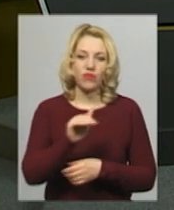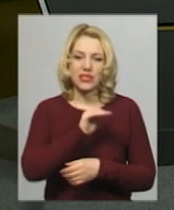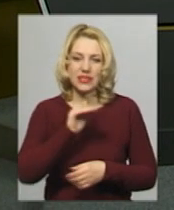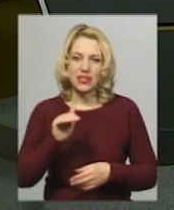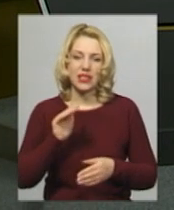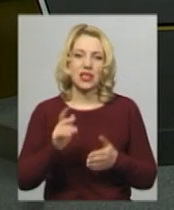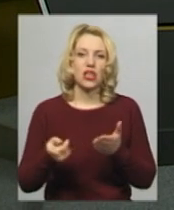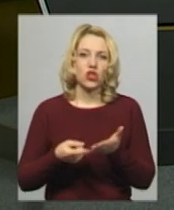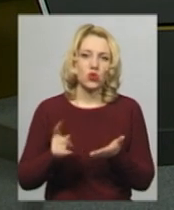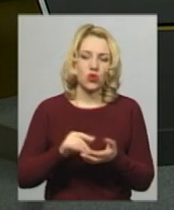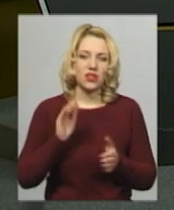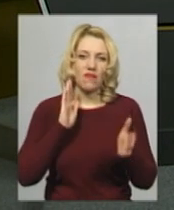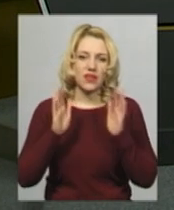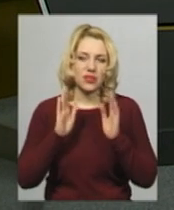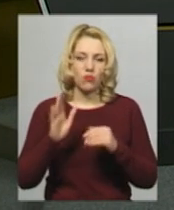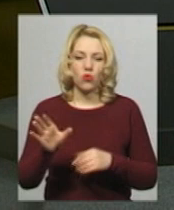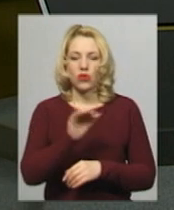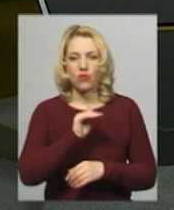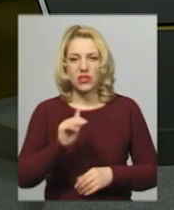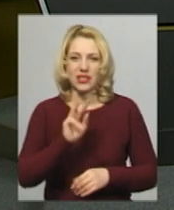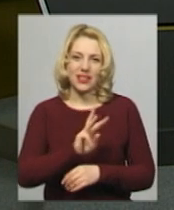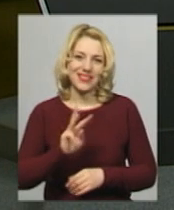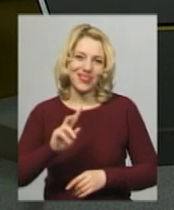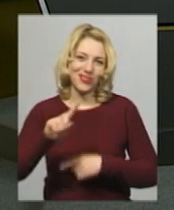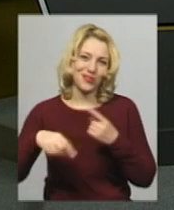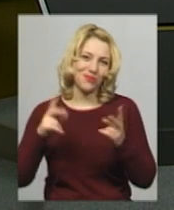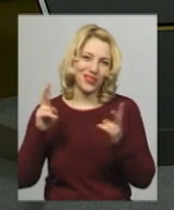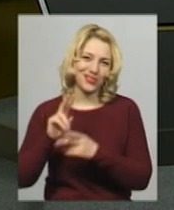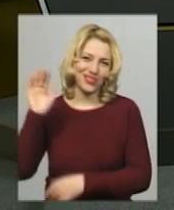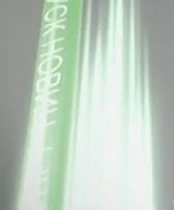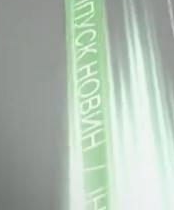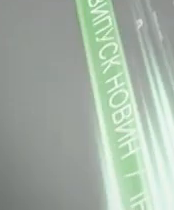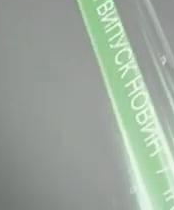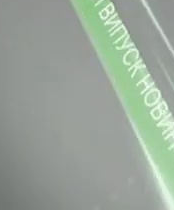сторінці у Facebook та на нашому офіційному сайті. До зустрічі о 20.30.